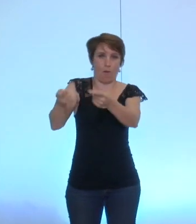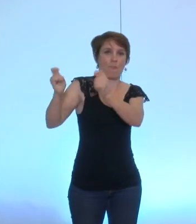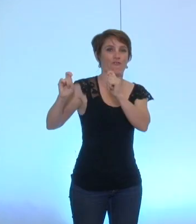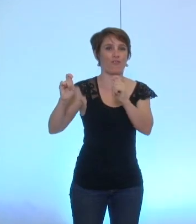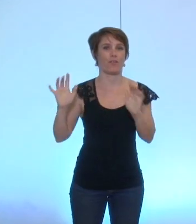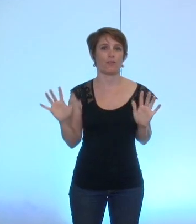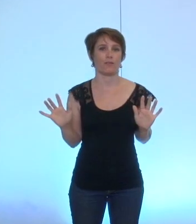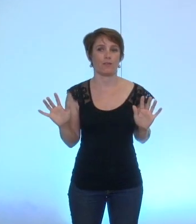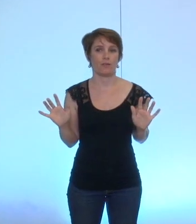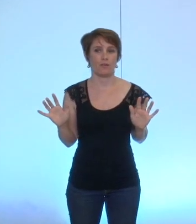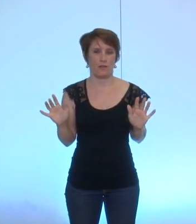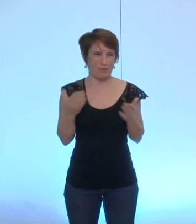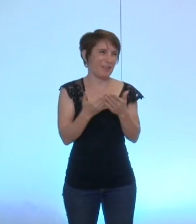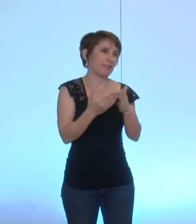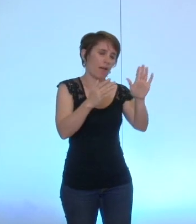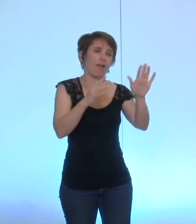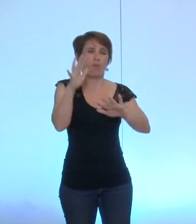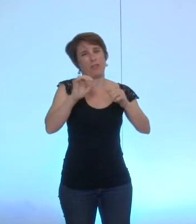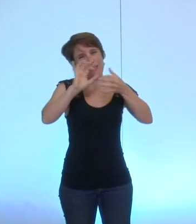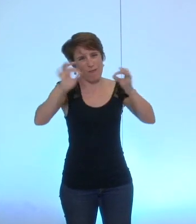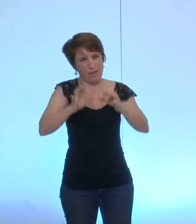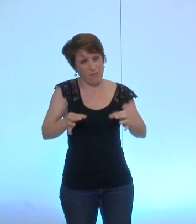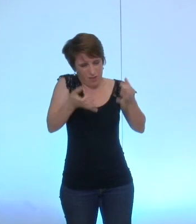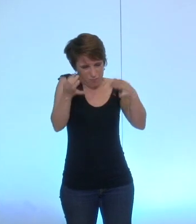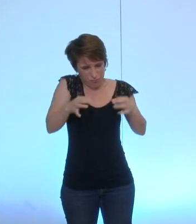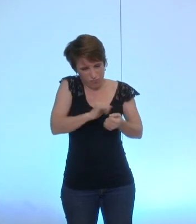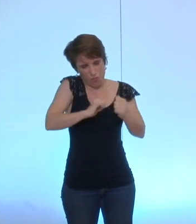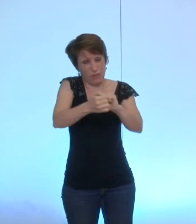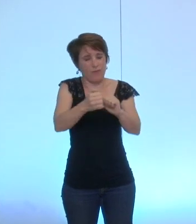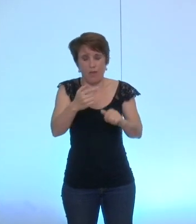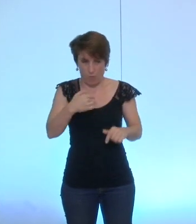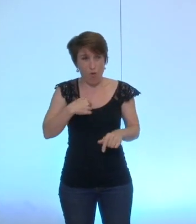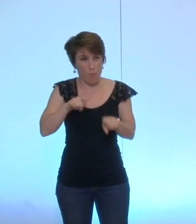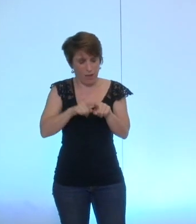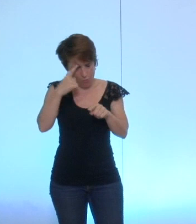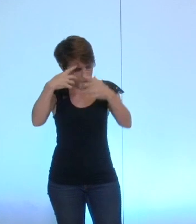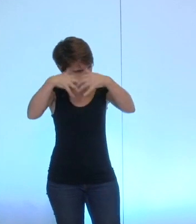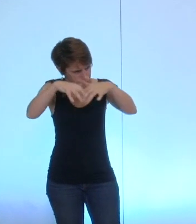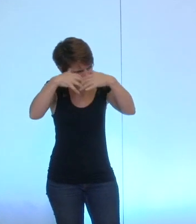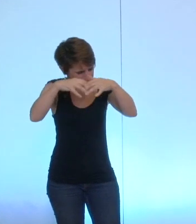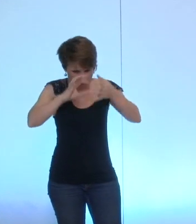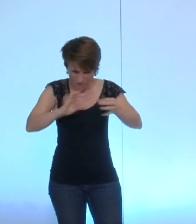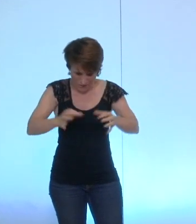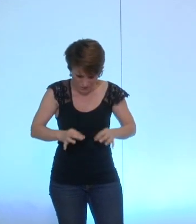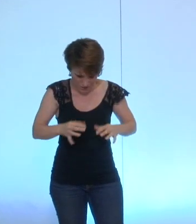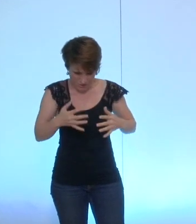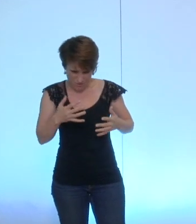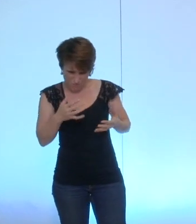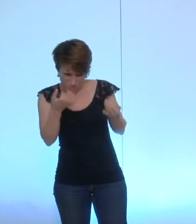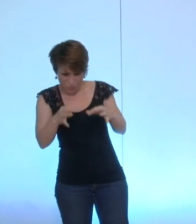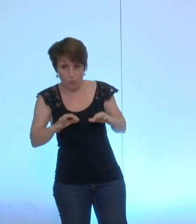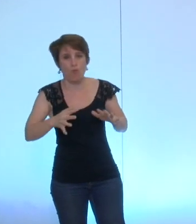retravaille parce que même moi j'ai eu il a fallu que je cherche un peu pour savoir exactement ce que voulait dire Anticor dans cette charte là et c'est ça qu'ils veulent